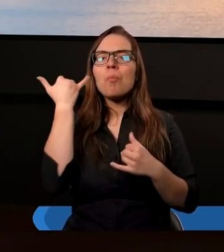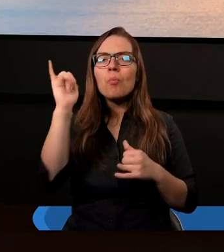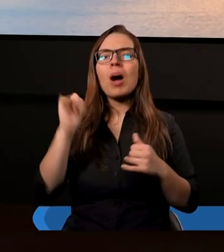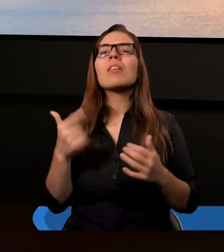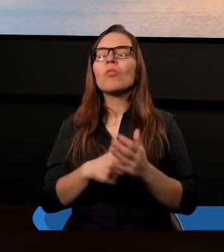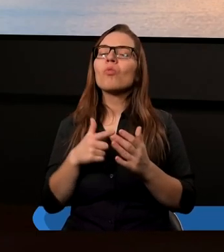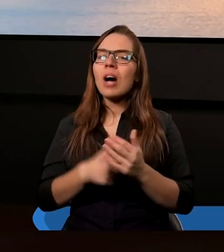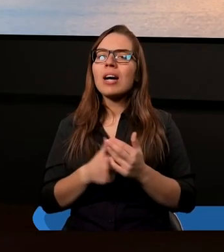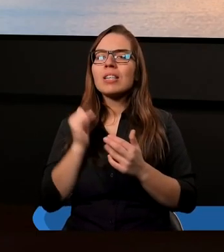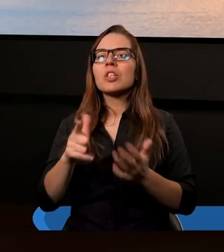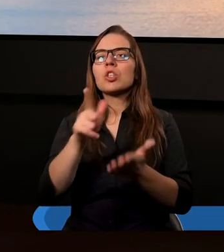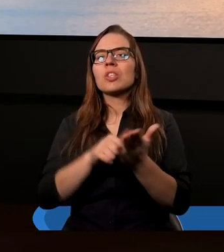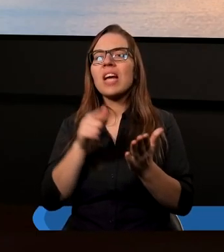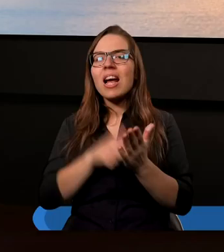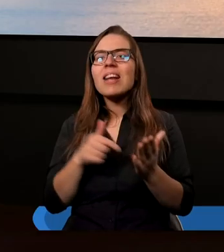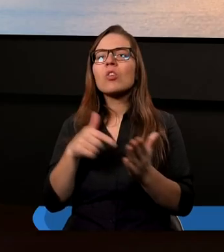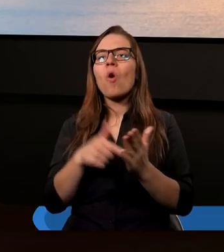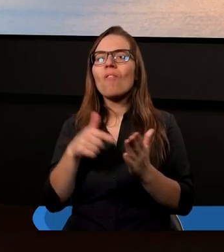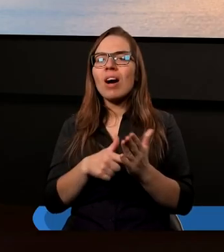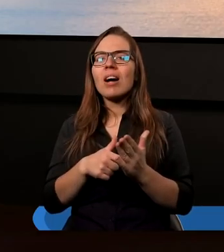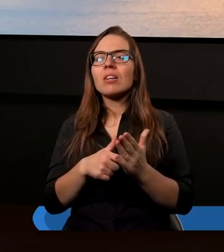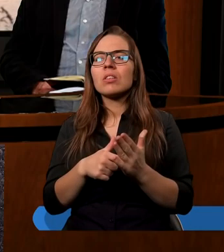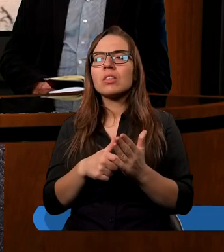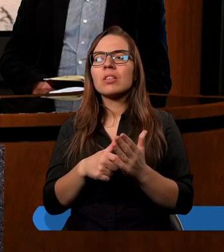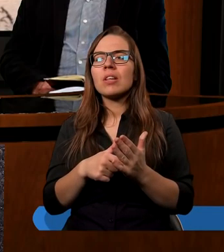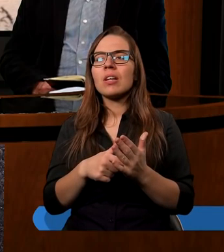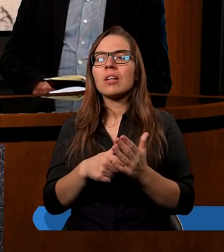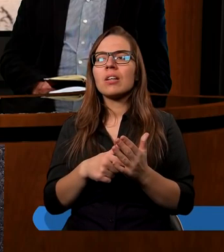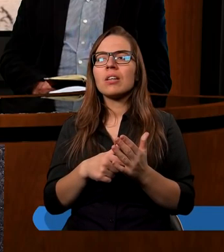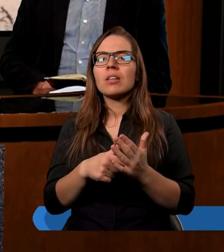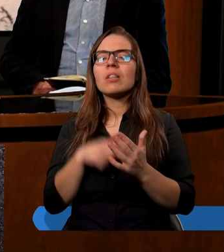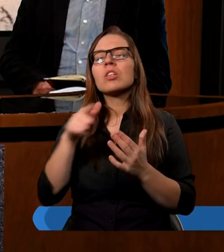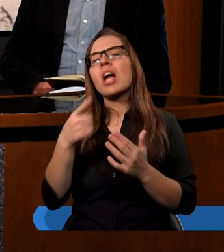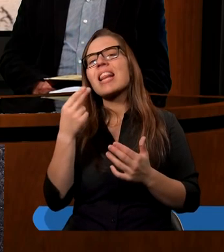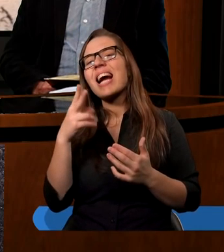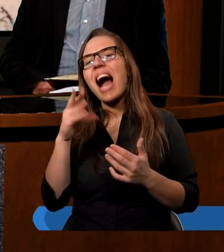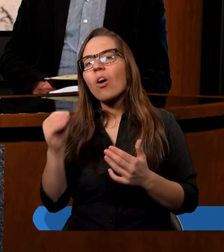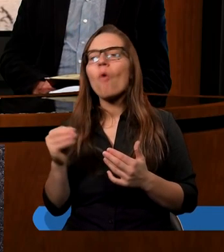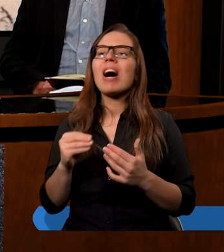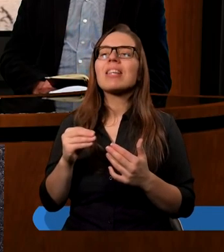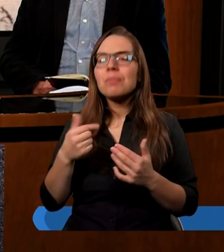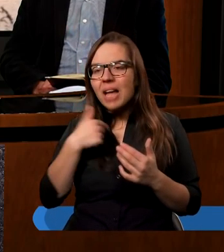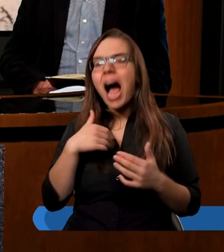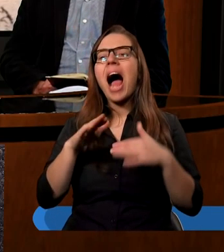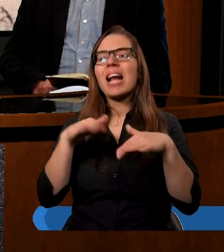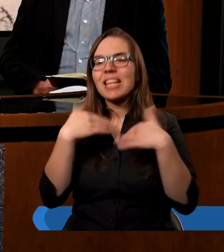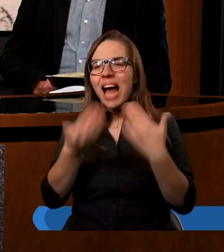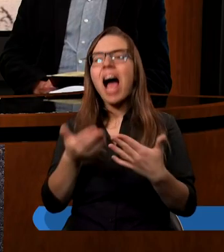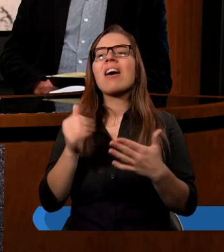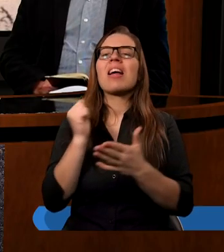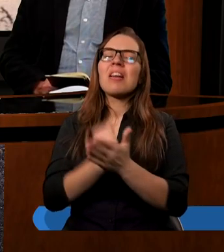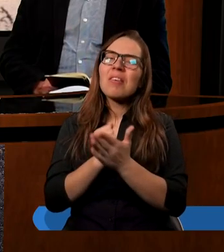No właśnie i często właśnie jest tak, że... przypomnijmy, że tu chodziło o deklarowanie, prawda? Zadeklarowanie oddania